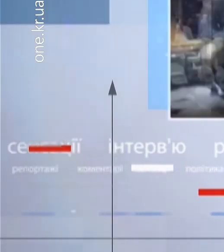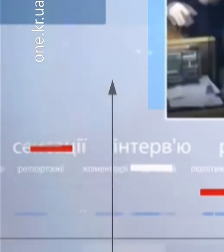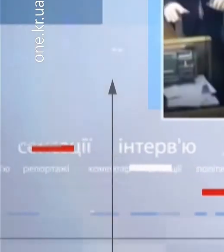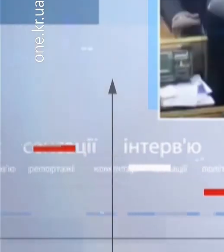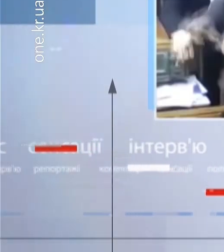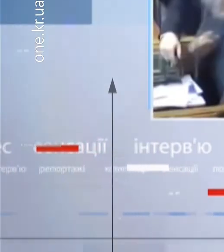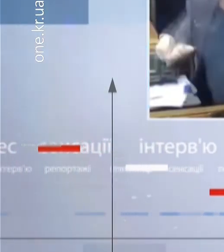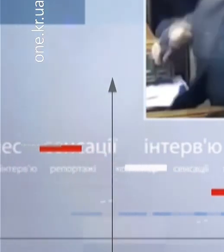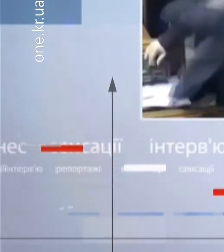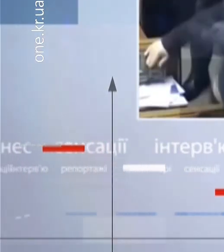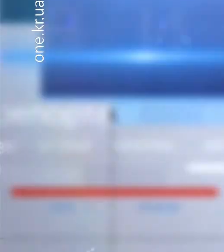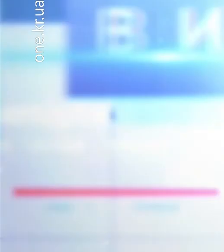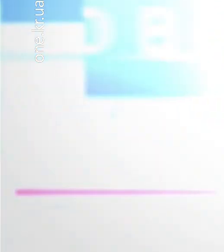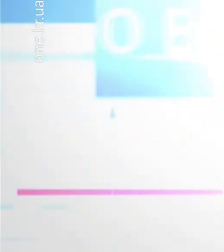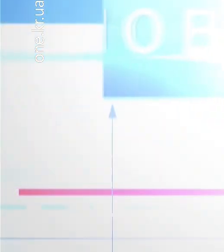Шор